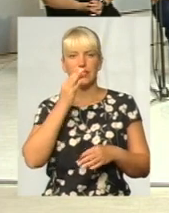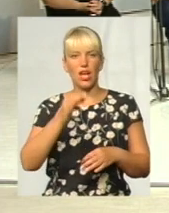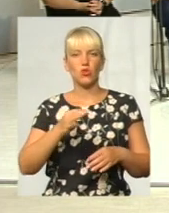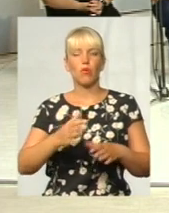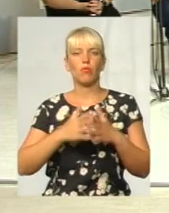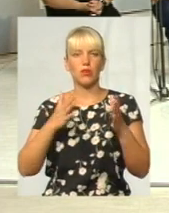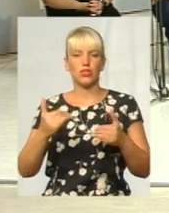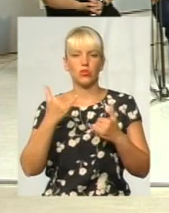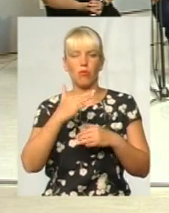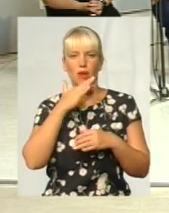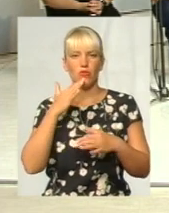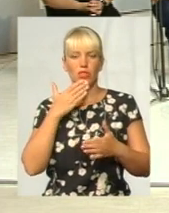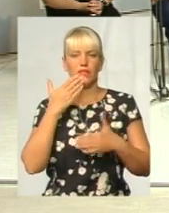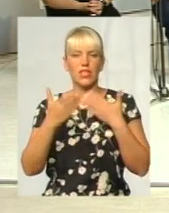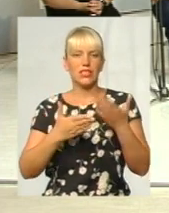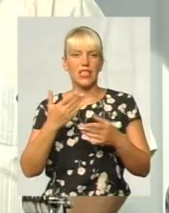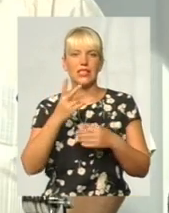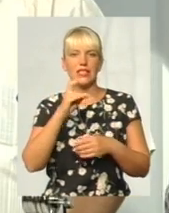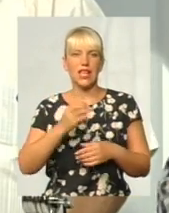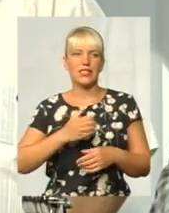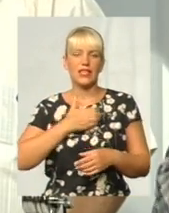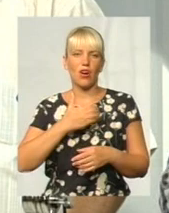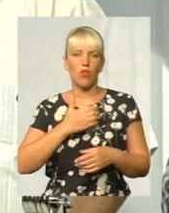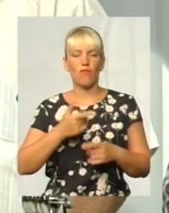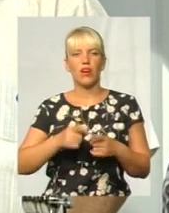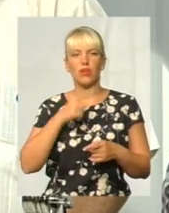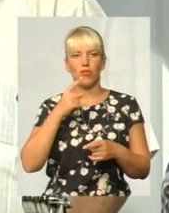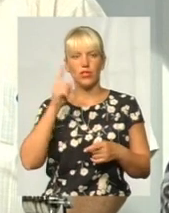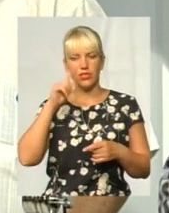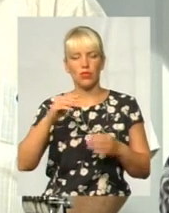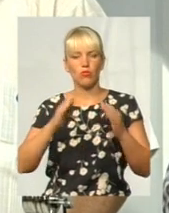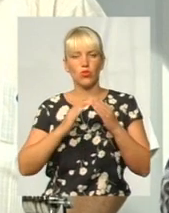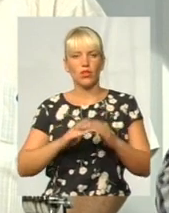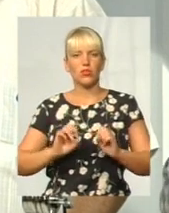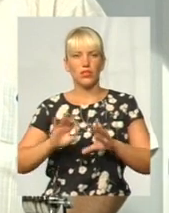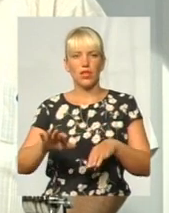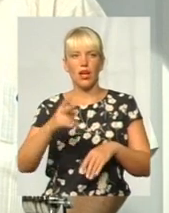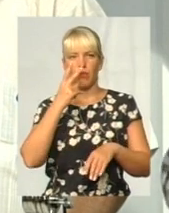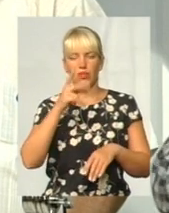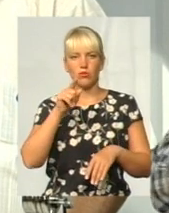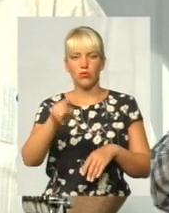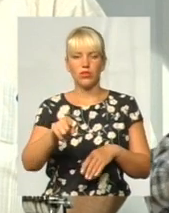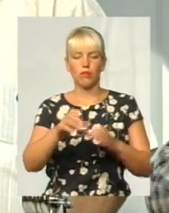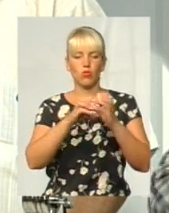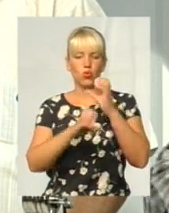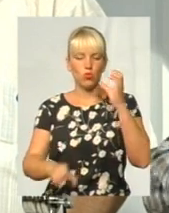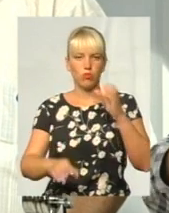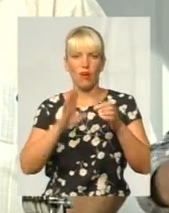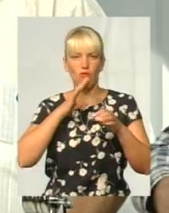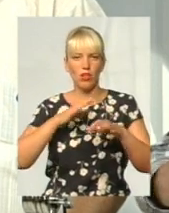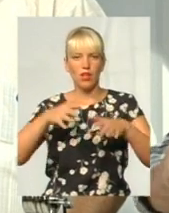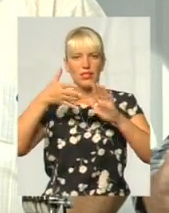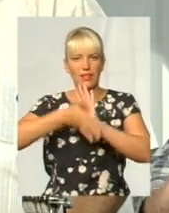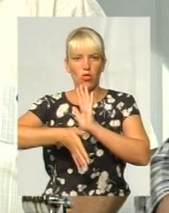страхуванням, навіть за такими випадками, коли вони приходять і кажуть, знаєте, здали будинок і ми бачимо, там пробило трубу, затопило. Тобто